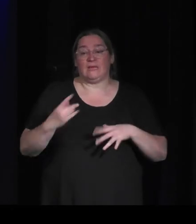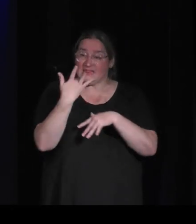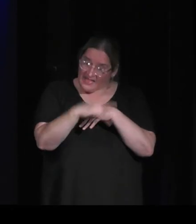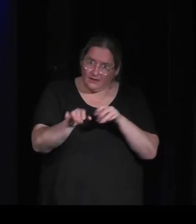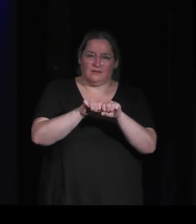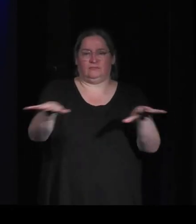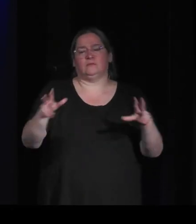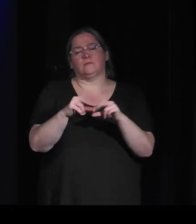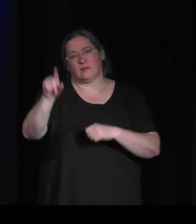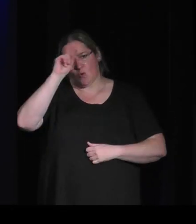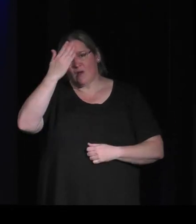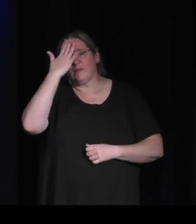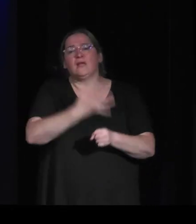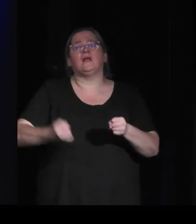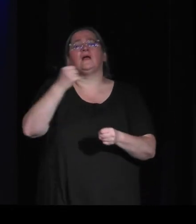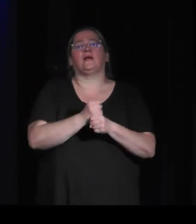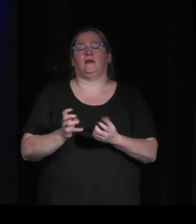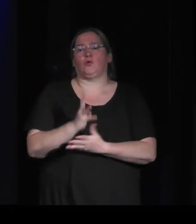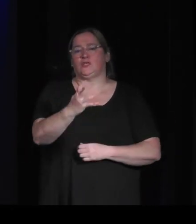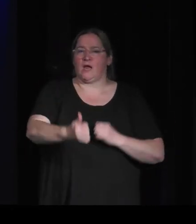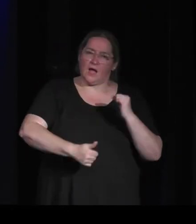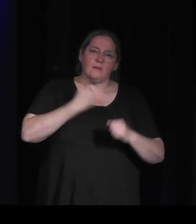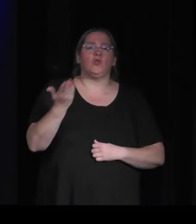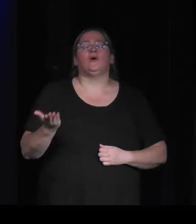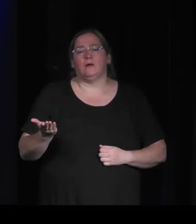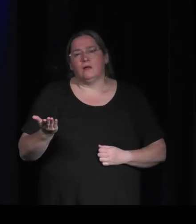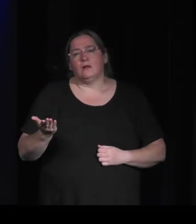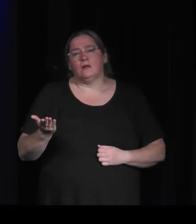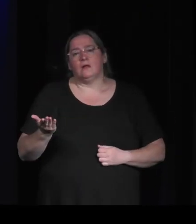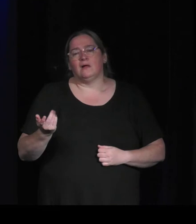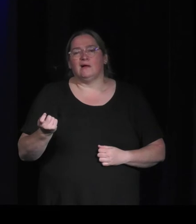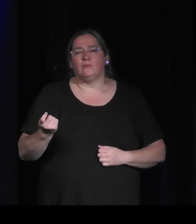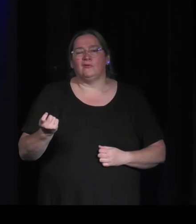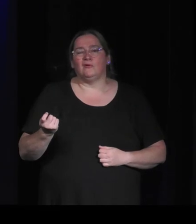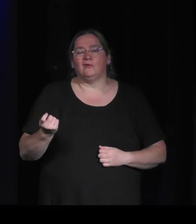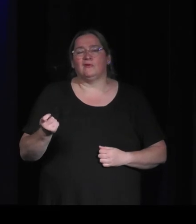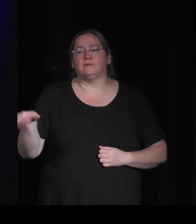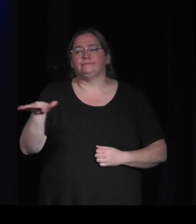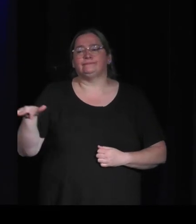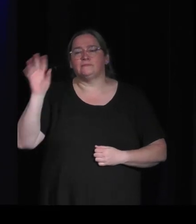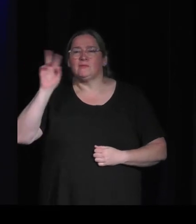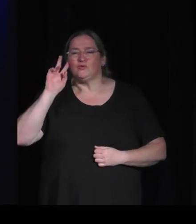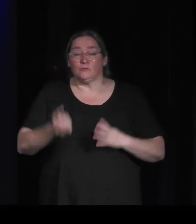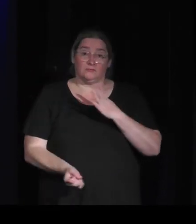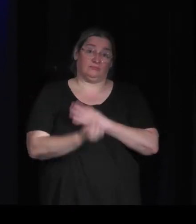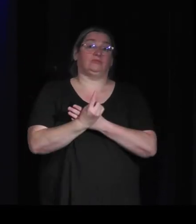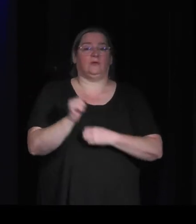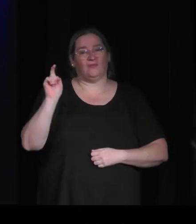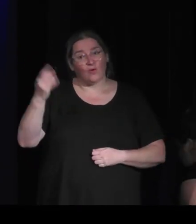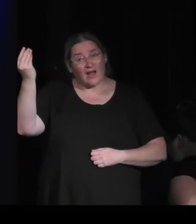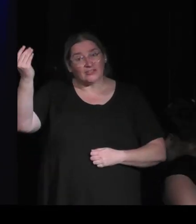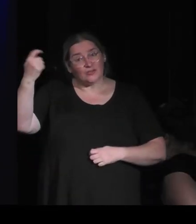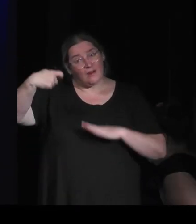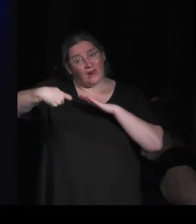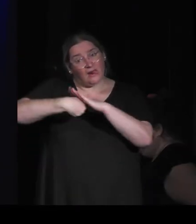les jeux mais quand on crée un projet indépendant comme ça qui est un peu en dehors des cases on va dire il faut pouvoir le financer